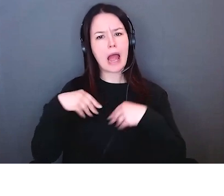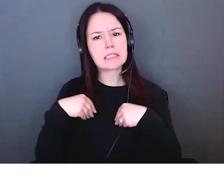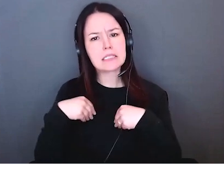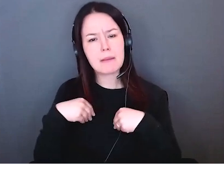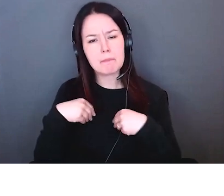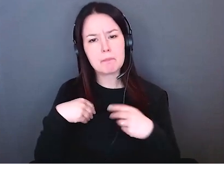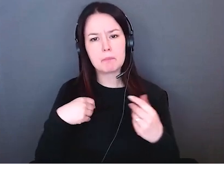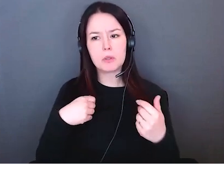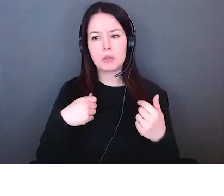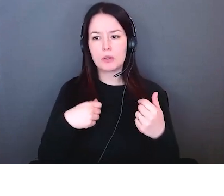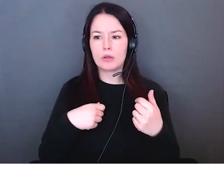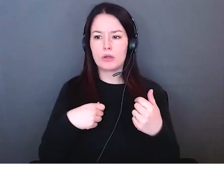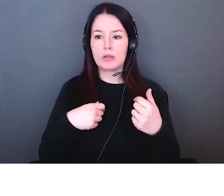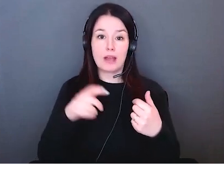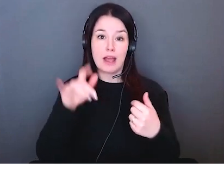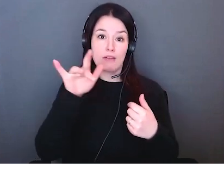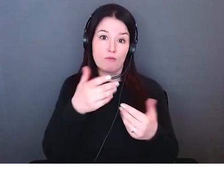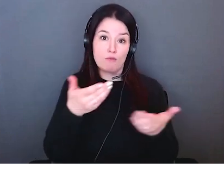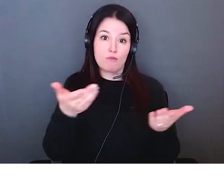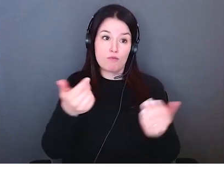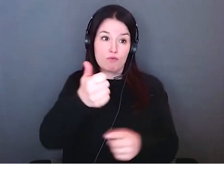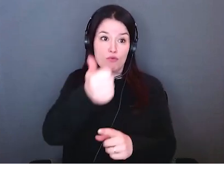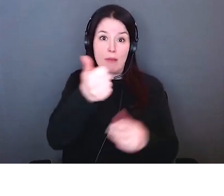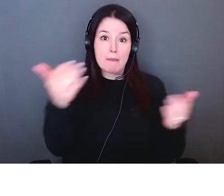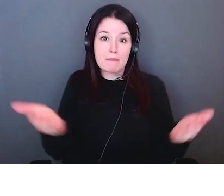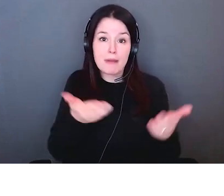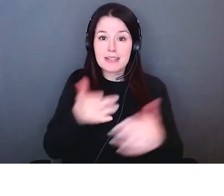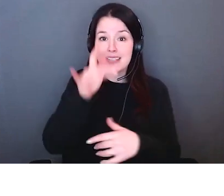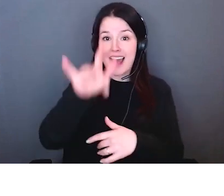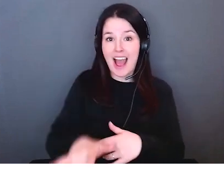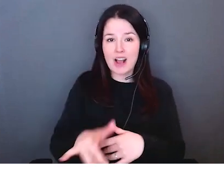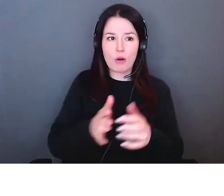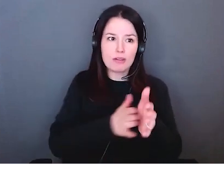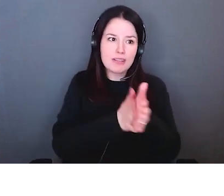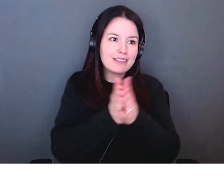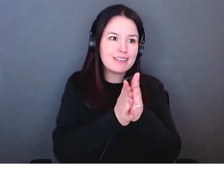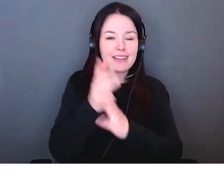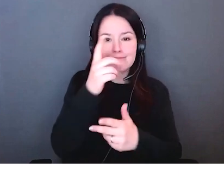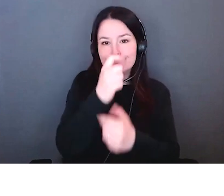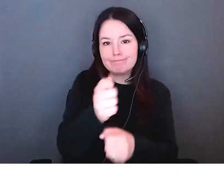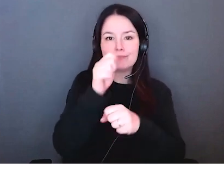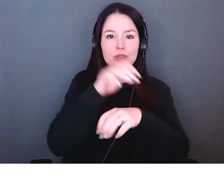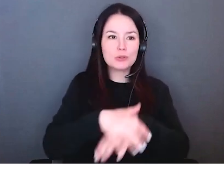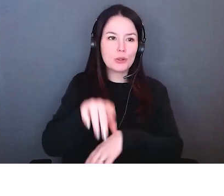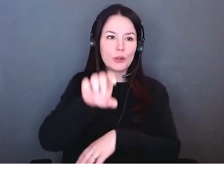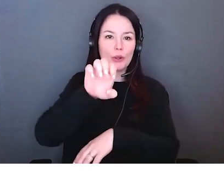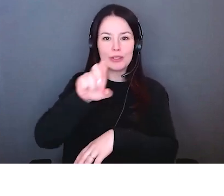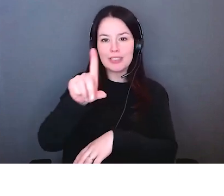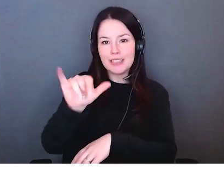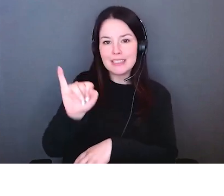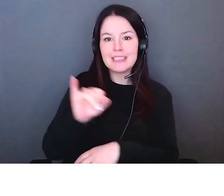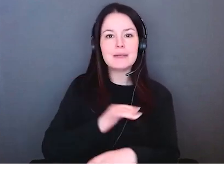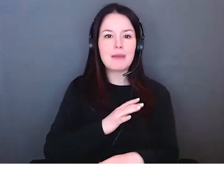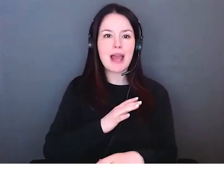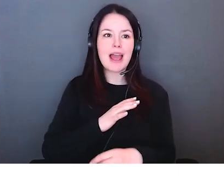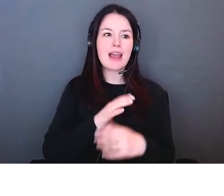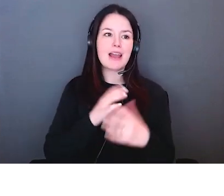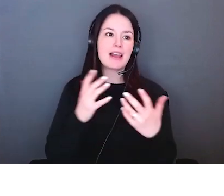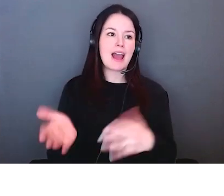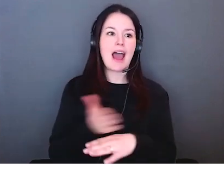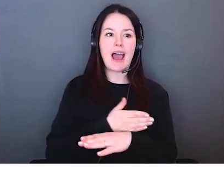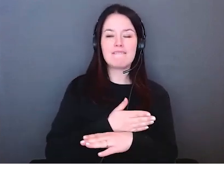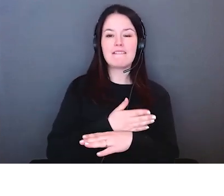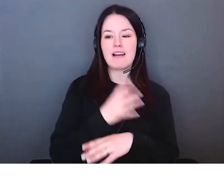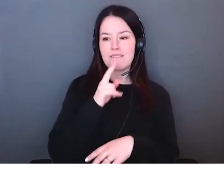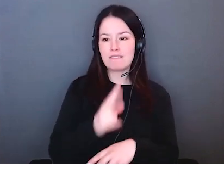on peut demander cette transformation anti-oppressive est-ce qu'on peut définir cela la réponse bien